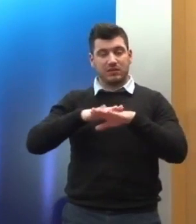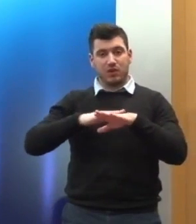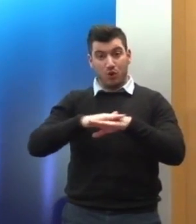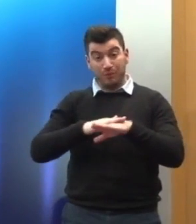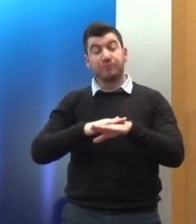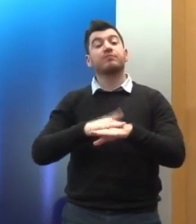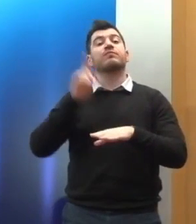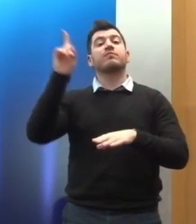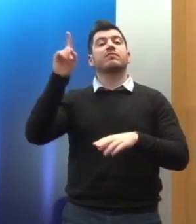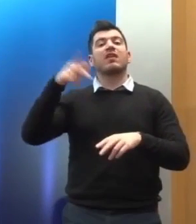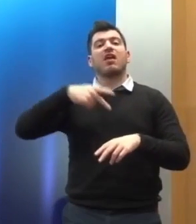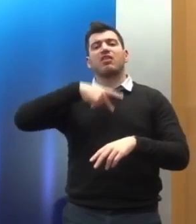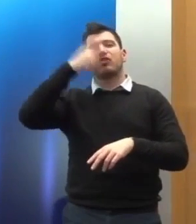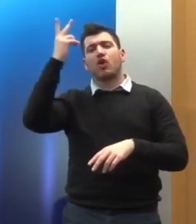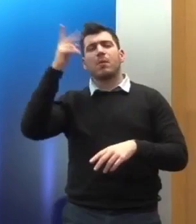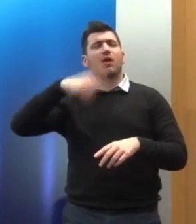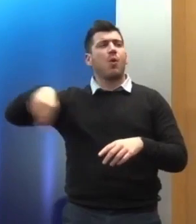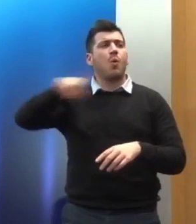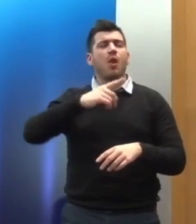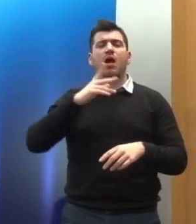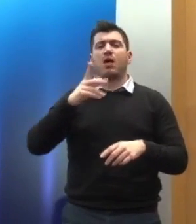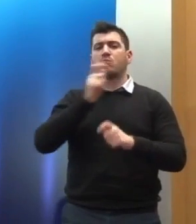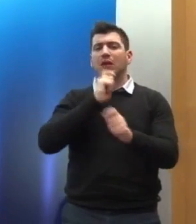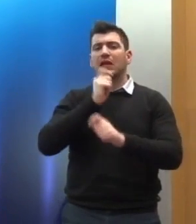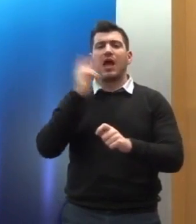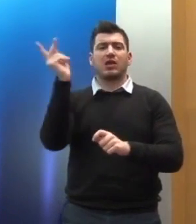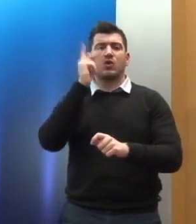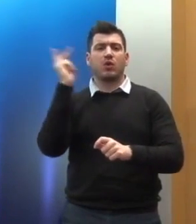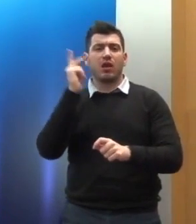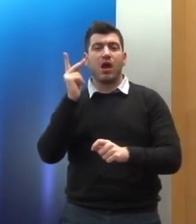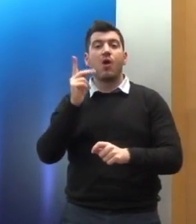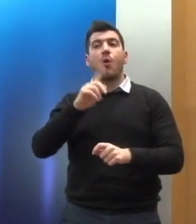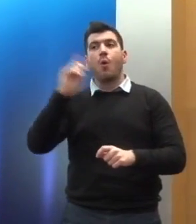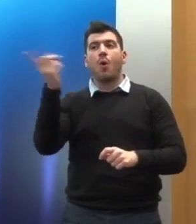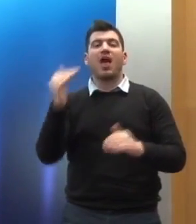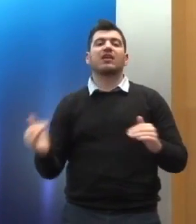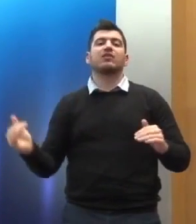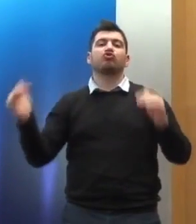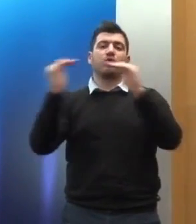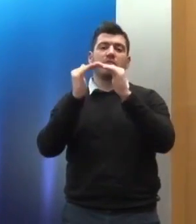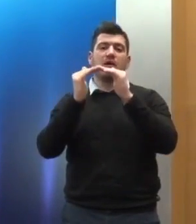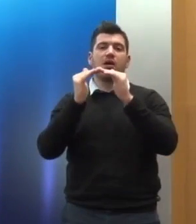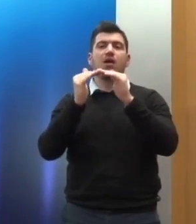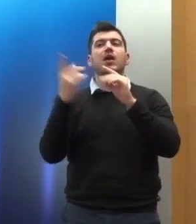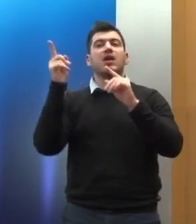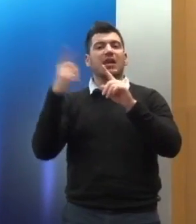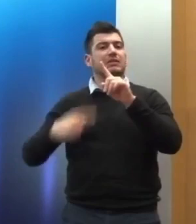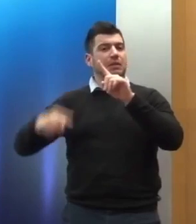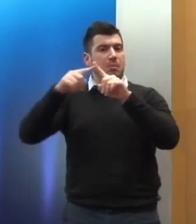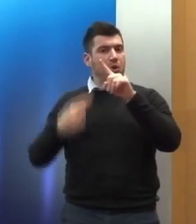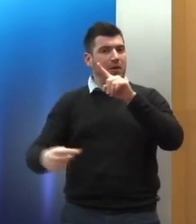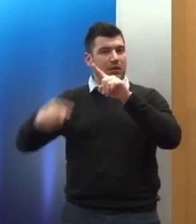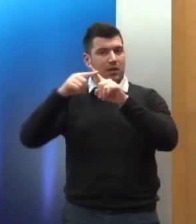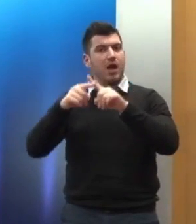ατομικά και τα πολιτικά και τα κοινωνικά έχουν την ίδια νομική φύση, είναι ισόκυρα, είναι συμπληρωματικά και υποχρεώνουν τη δημόσια εξουσία